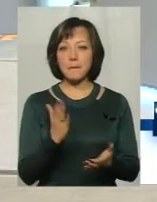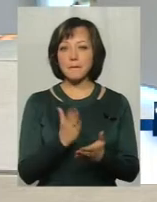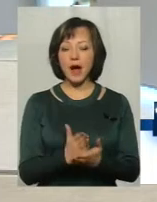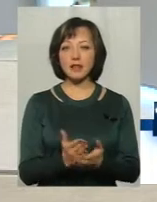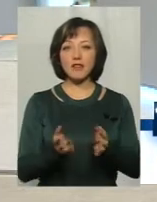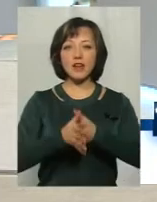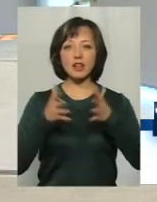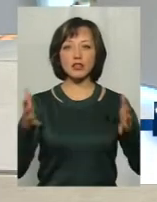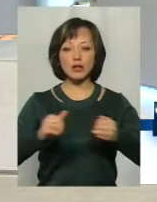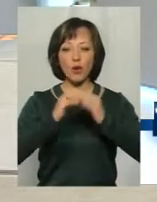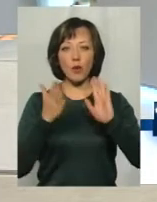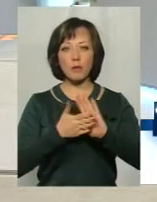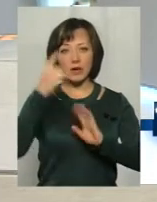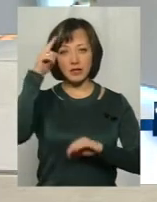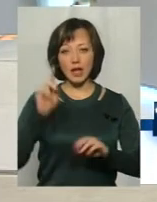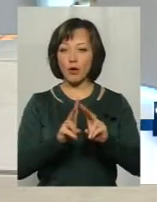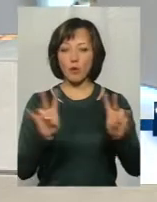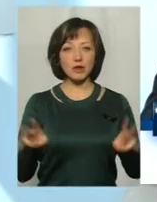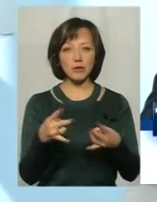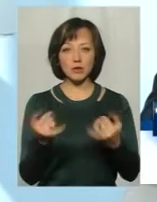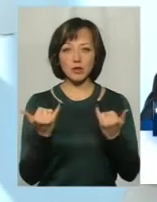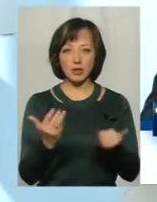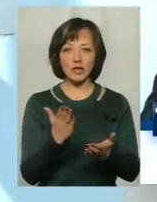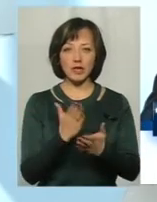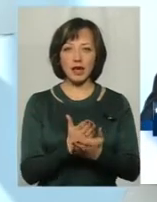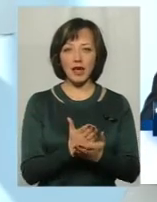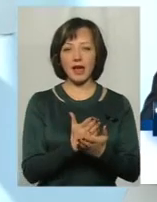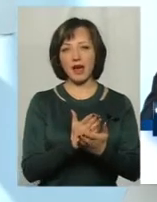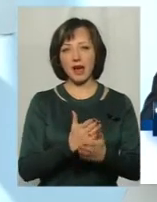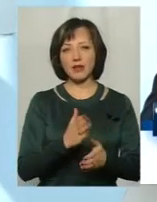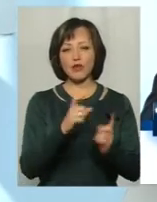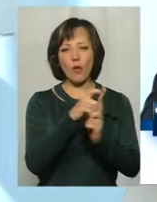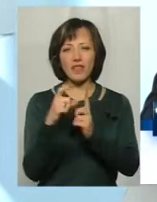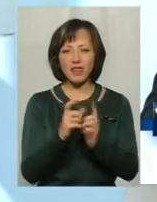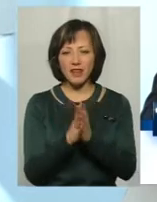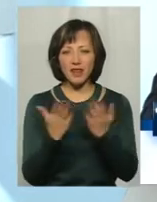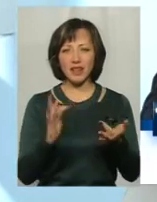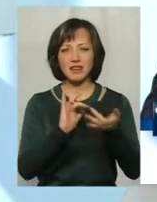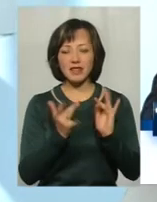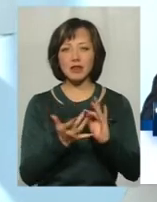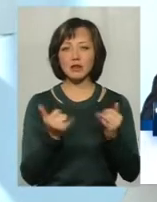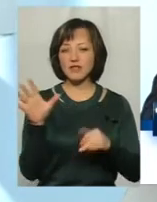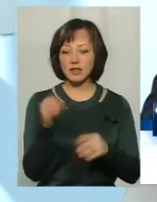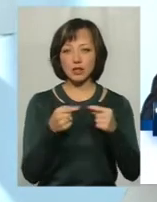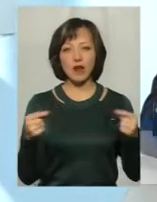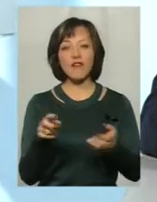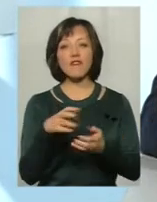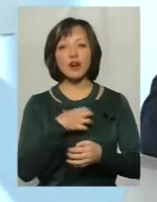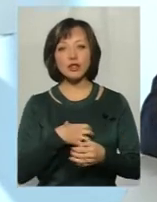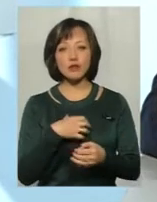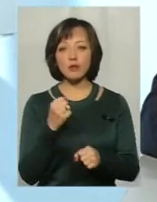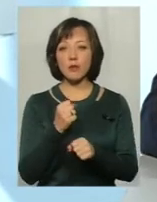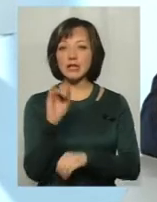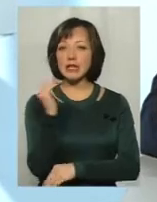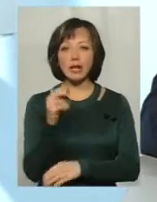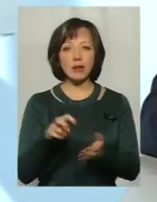величезний обсяг знайомця нікому не потрібно. Тому що сьогодні є в екіпедії, енциклопедії, словники і все інше. Важливо, щоб дитина не боялась робити